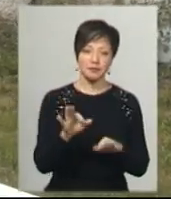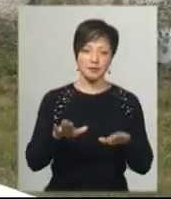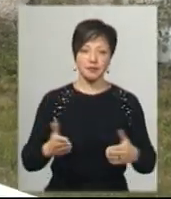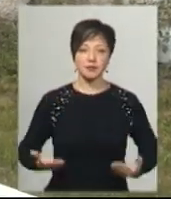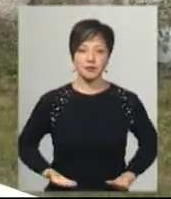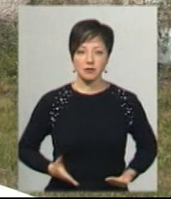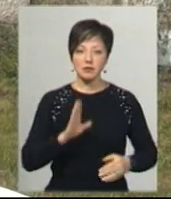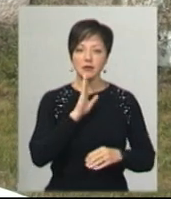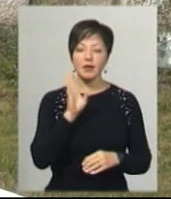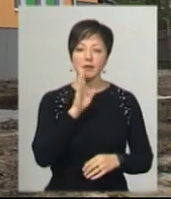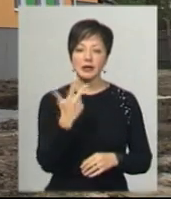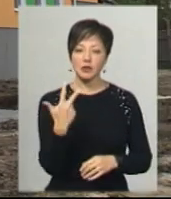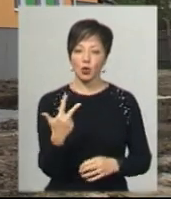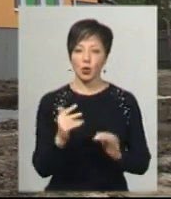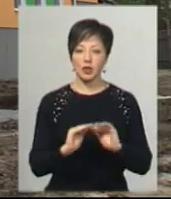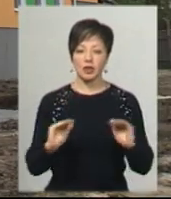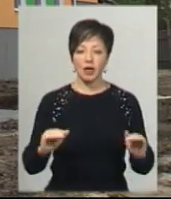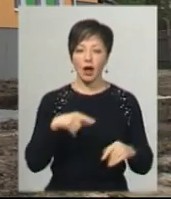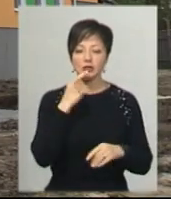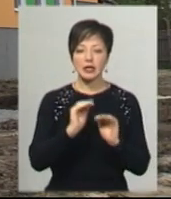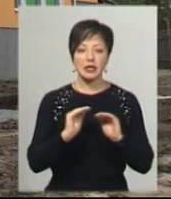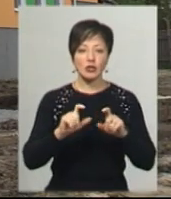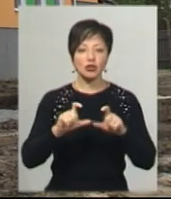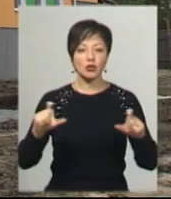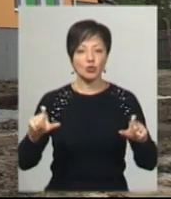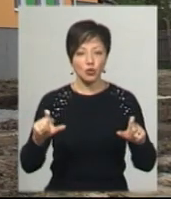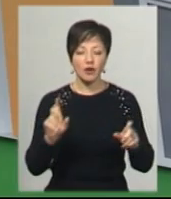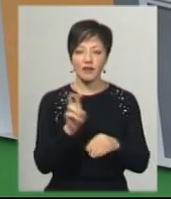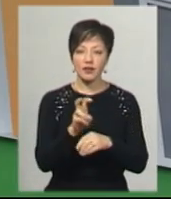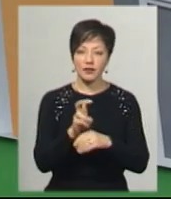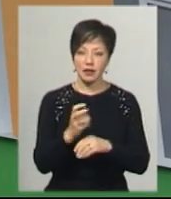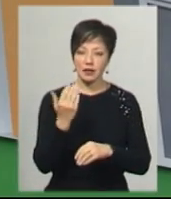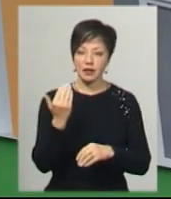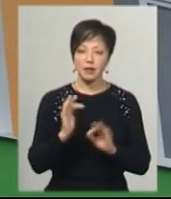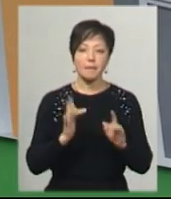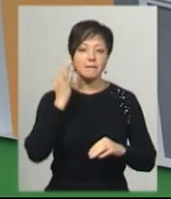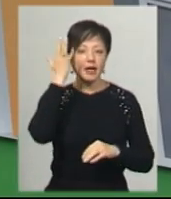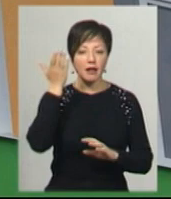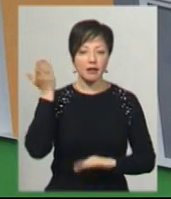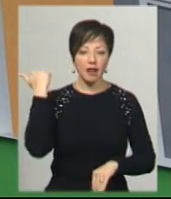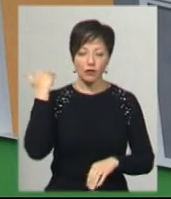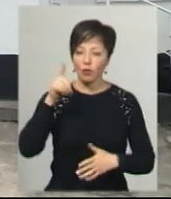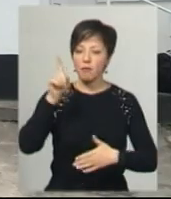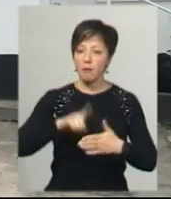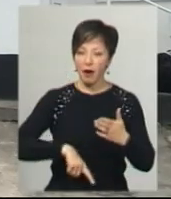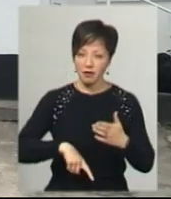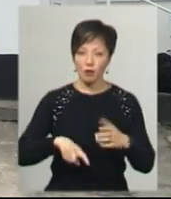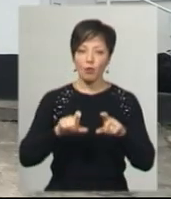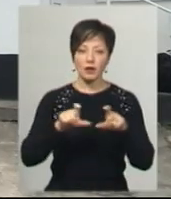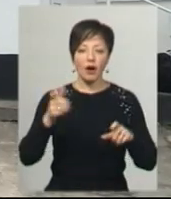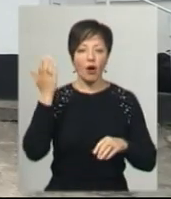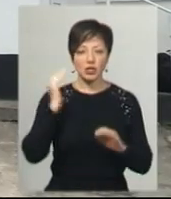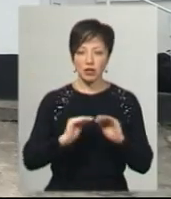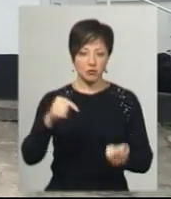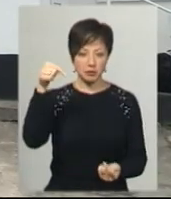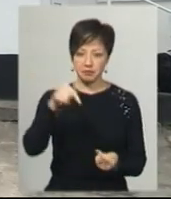Наталя Андрушенко – мати трьох дітей. Каже, про повноцінний дитячий садочок, який відвідували б її діти, мріяла давно. Впевнена, будівля колишнього садочку